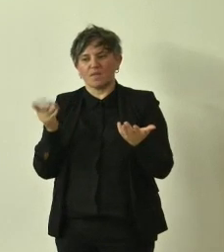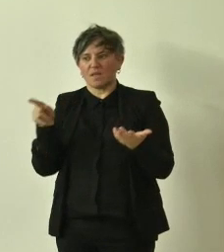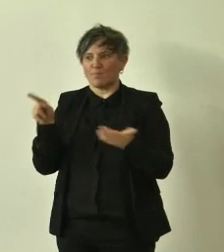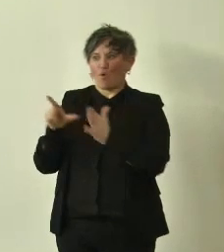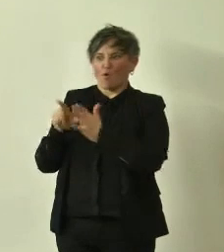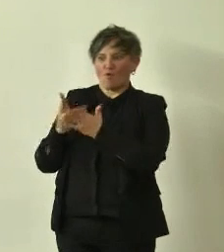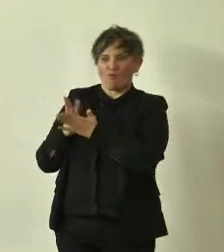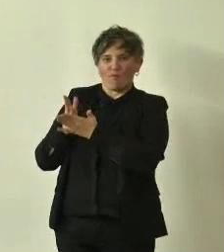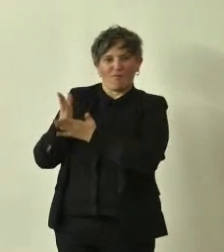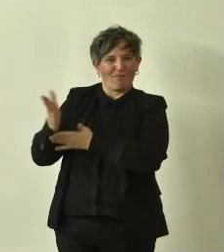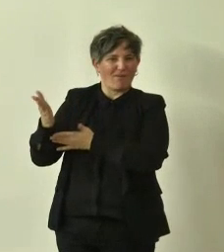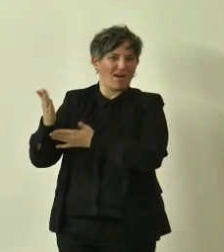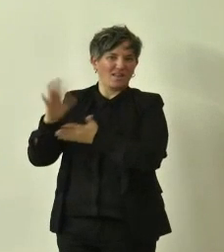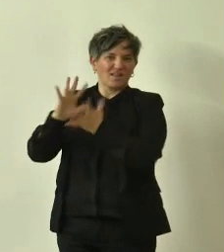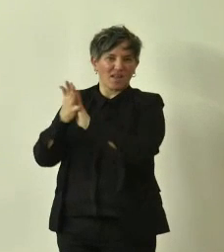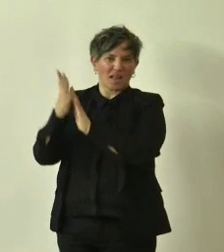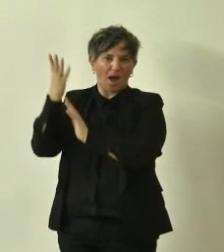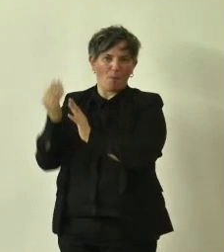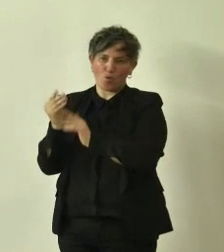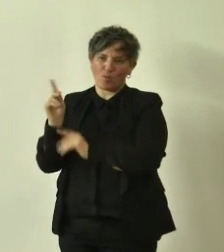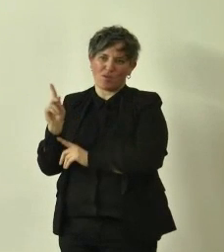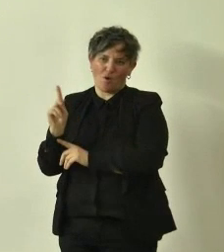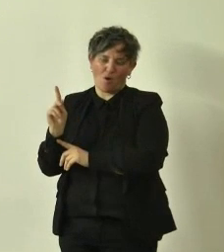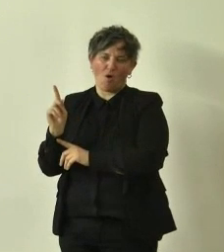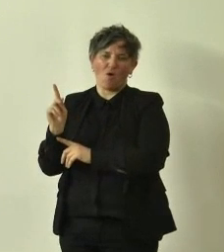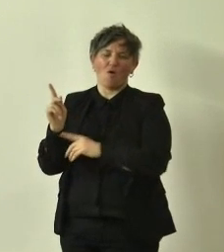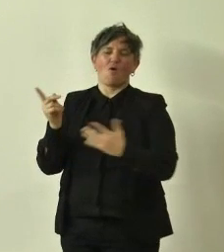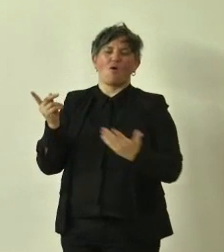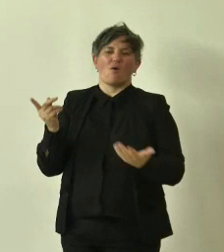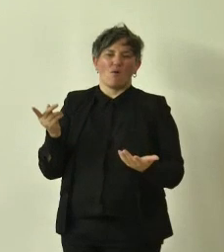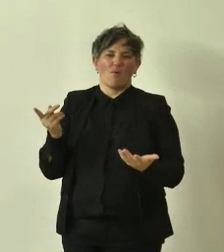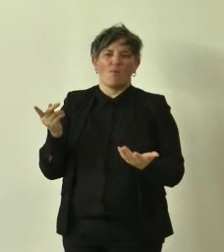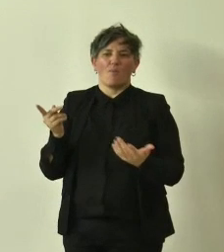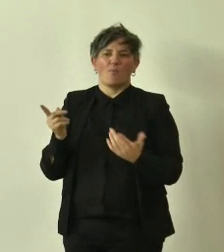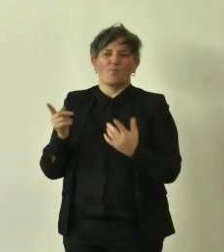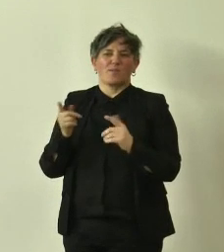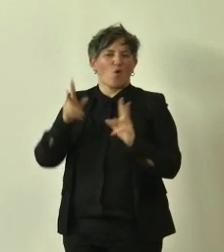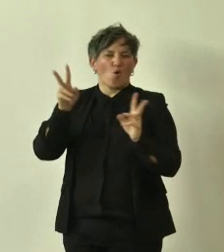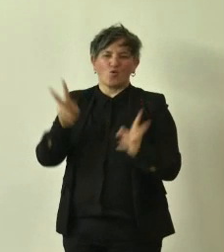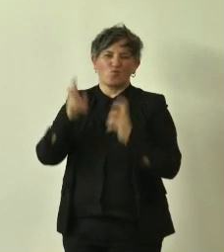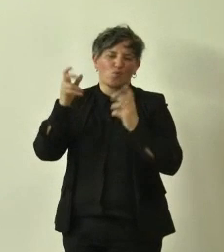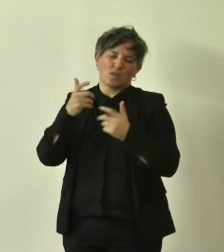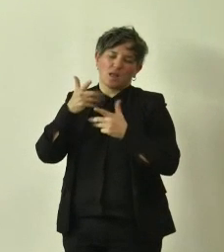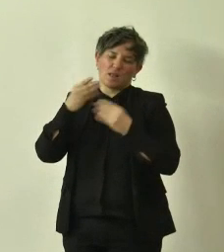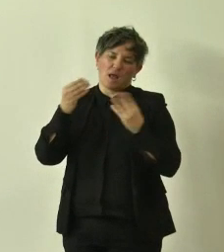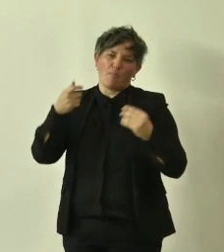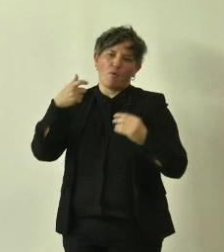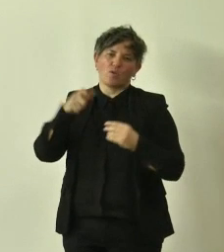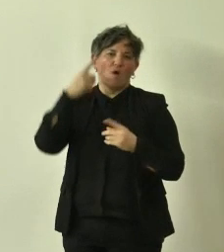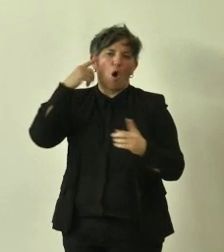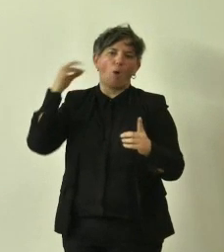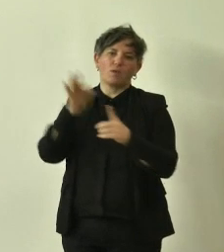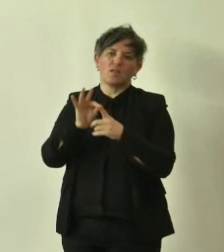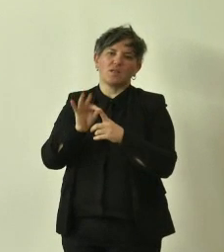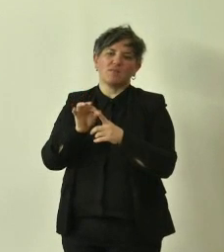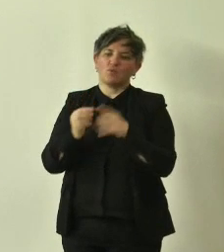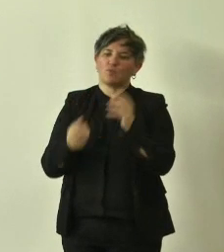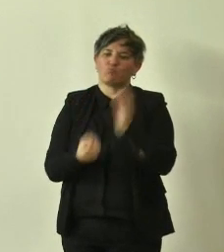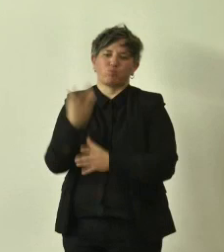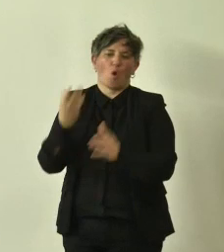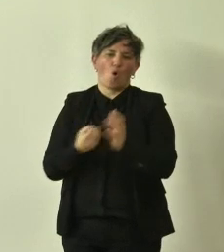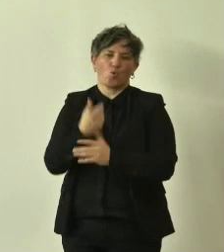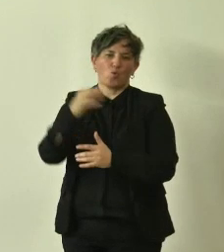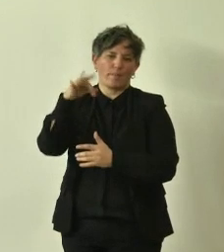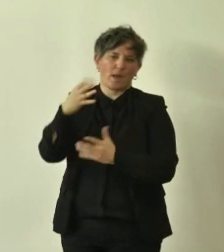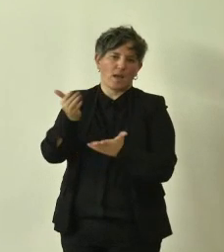monumentalità vengono potate molto pesantemente perché lo scopo è quello di farle produrre molto